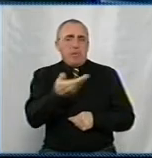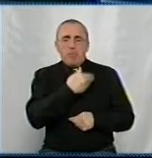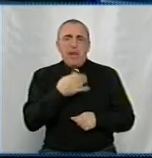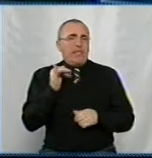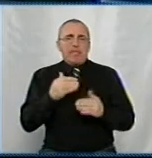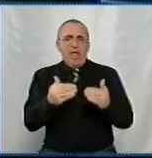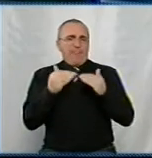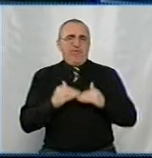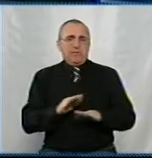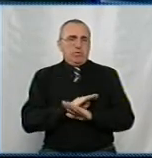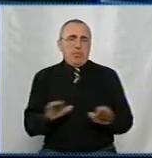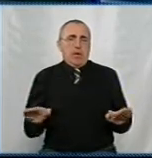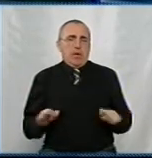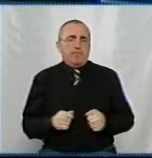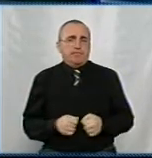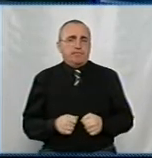відступаємо.